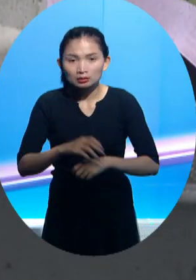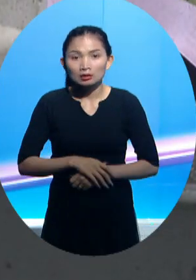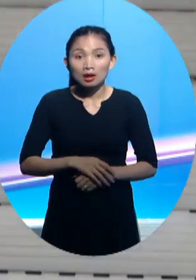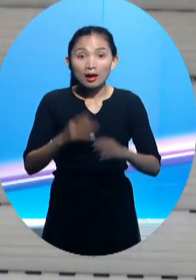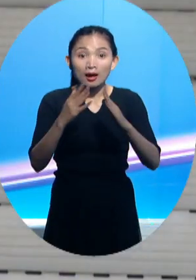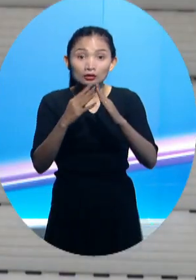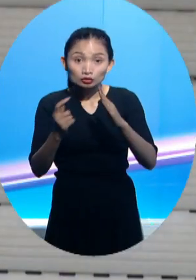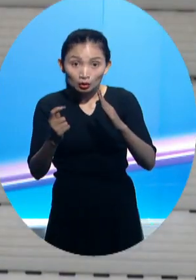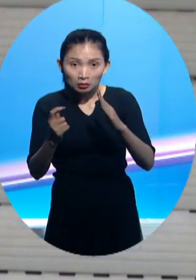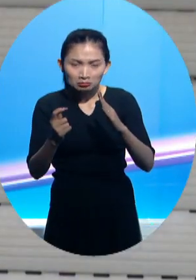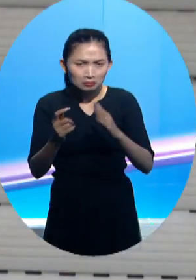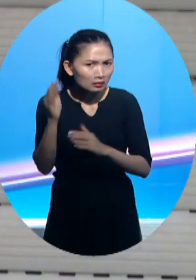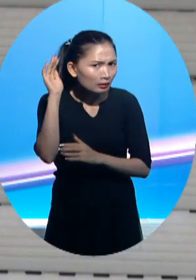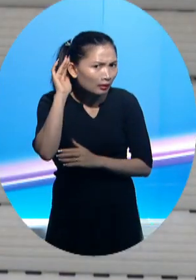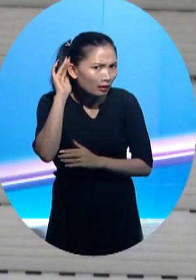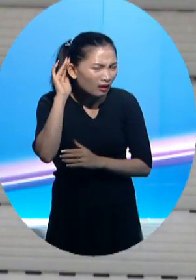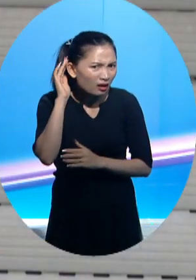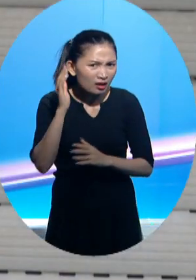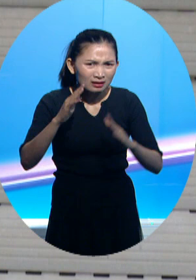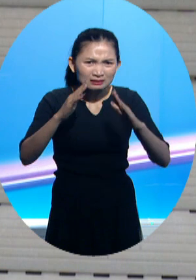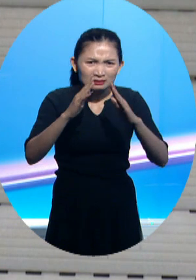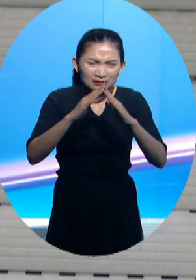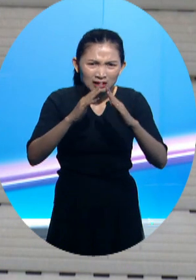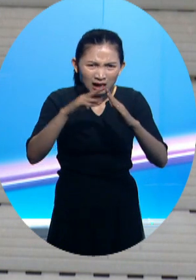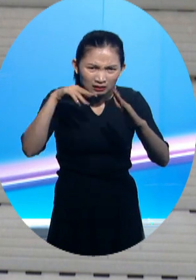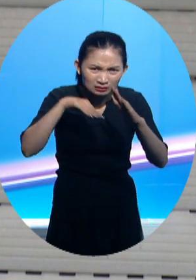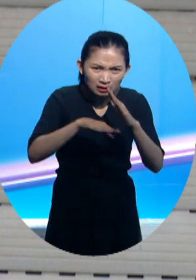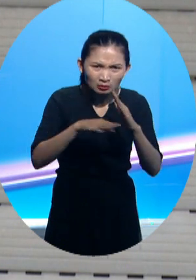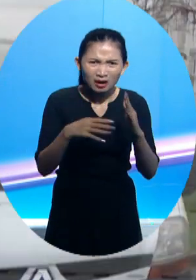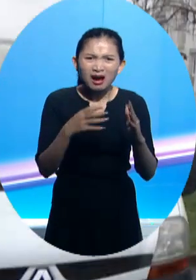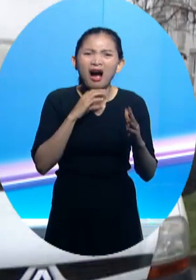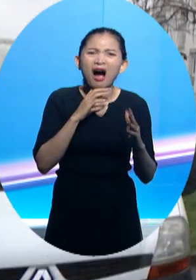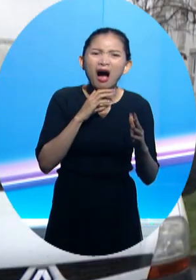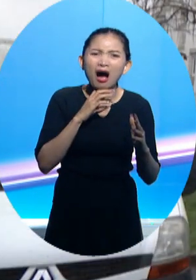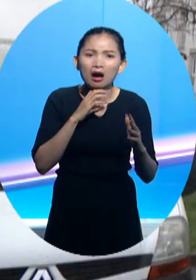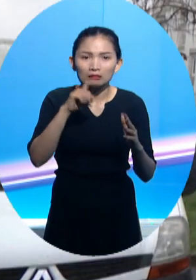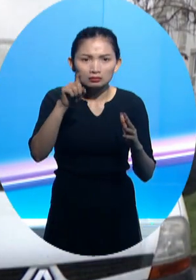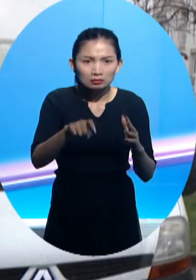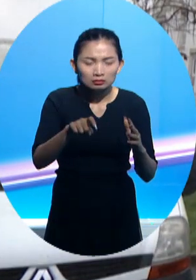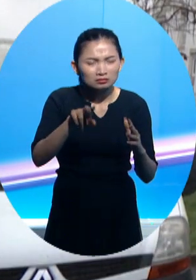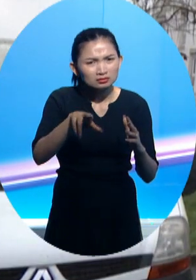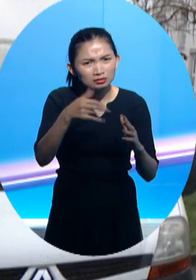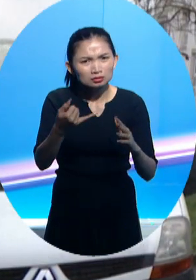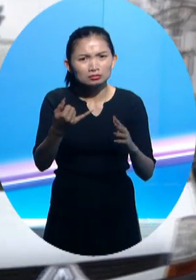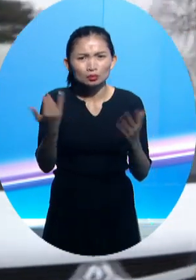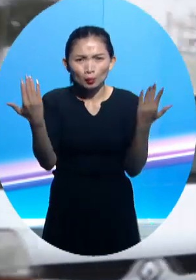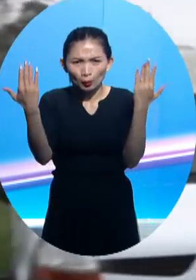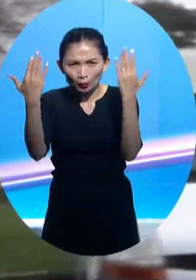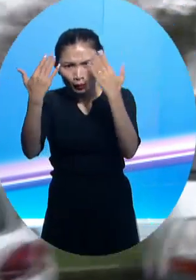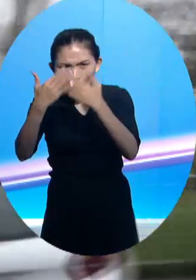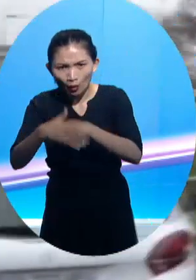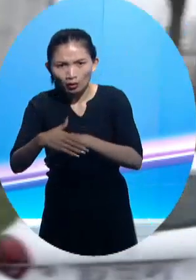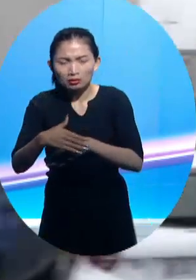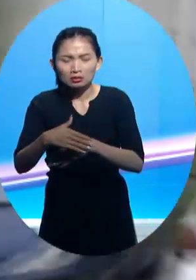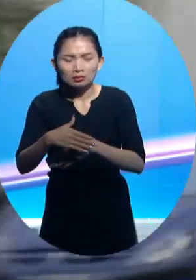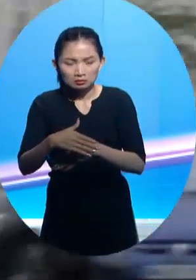họ đã nghe thấy nhiều tiếng la hét và rạng sáng ngày Giáng sinh. Tuy nhiên, họ chỉ phát hiện ra vụ việc vào cuối ngày sau khi không nhận được phản hồi từ gia đình nạn